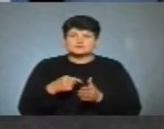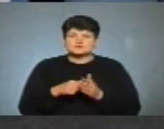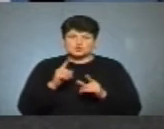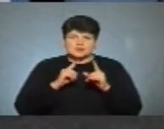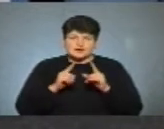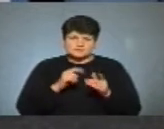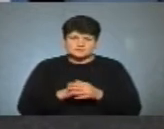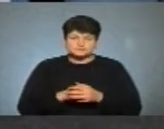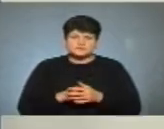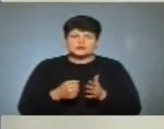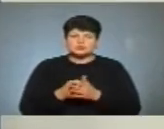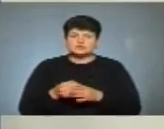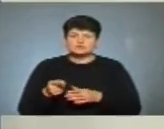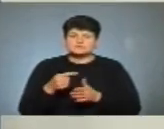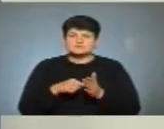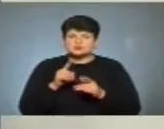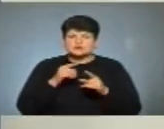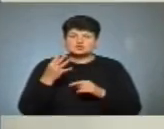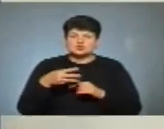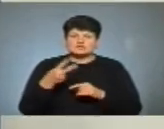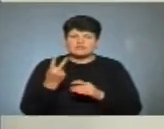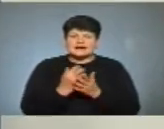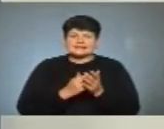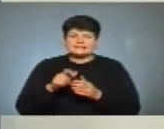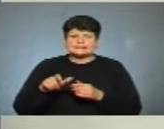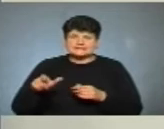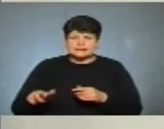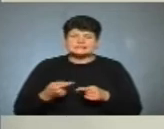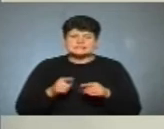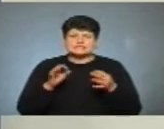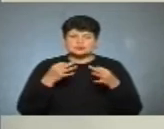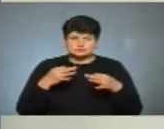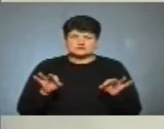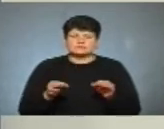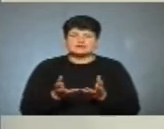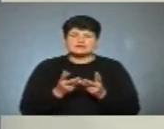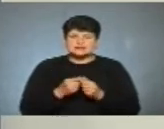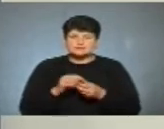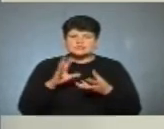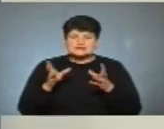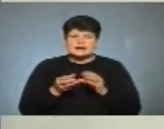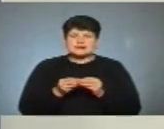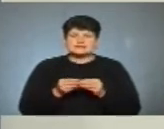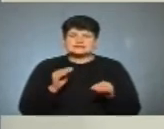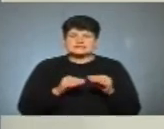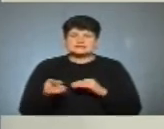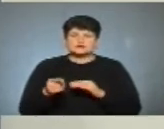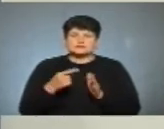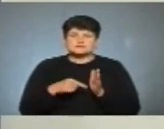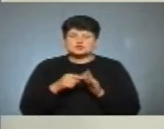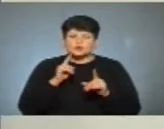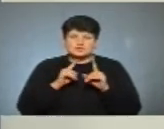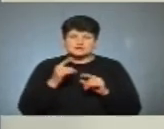Тернопільської міської ради 42 кандидати. Це максимально допустима кількість, оскільки, відповідно, загальний склад Тернопільської міської ради